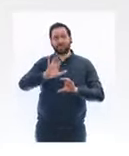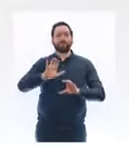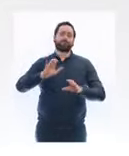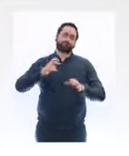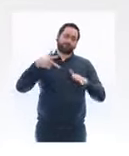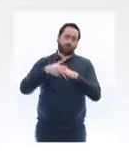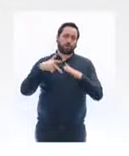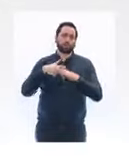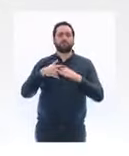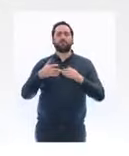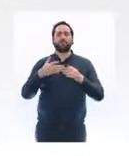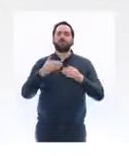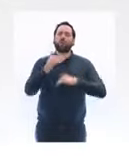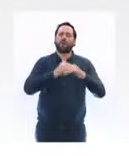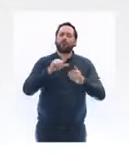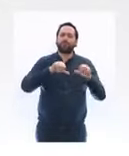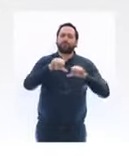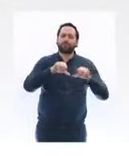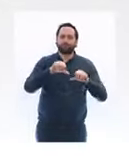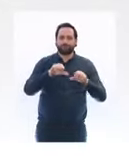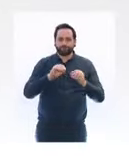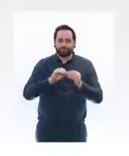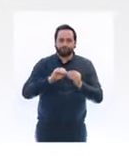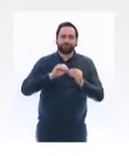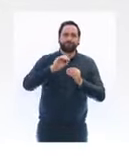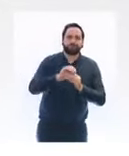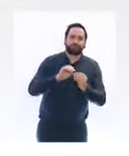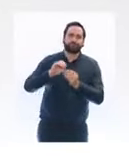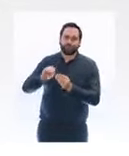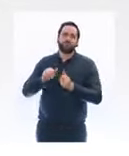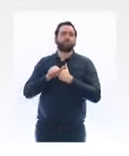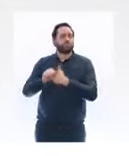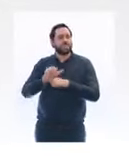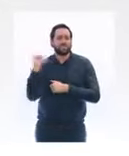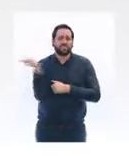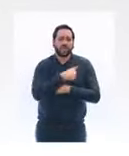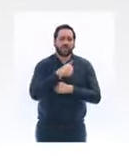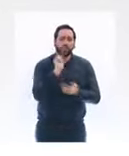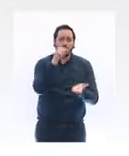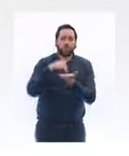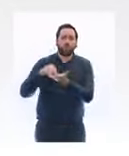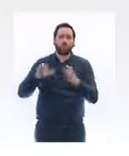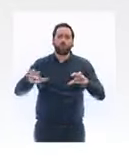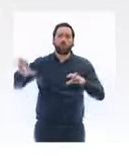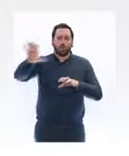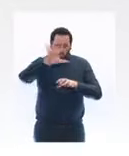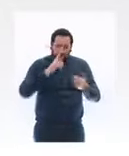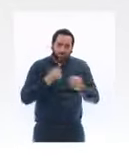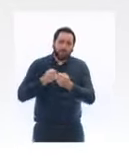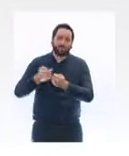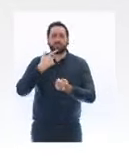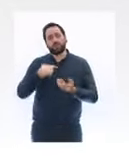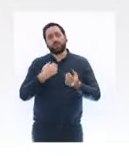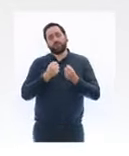qui est proportionnée à la situation sanitaire dans chaque territoire et qui conduit donc à repousser un certain nombre de soins,